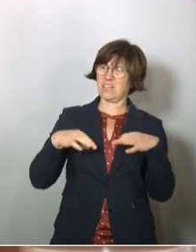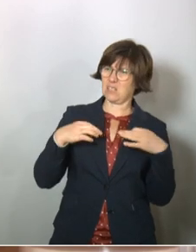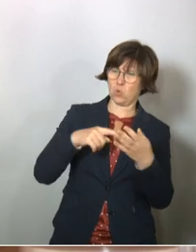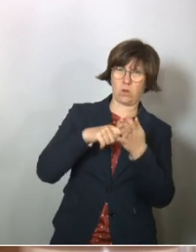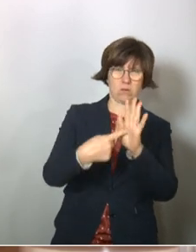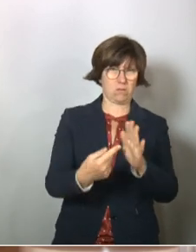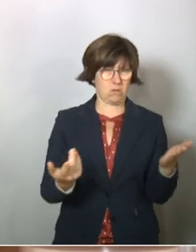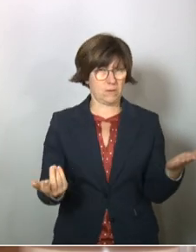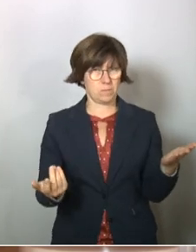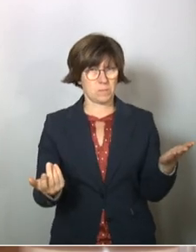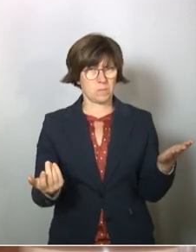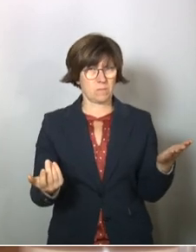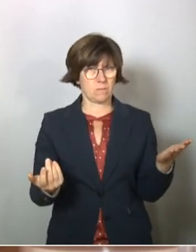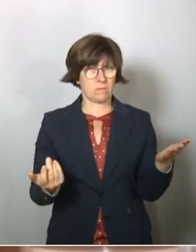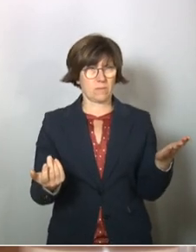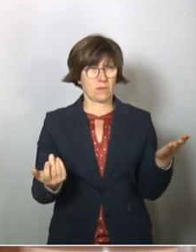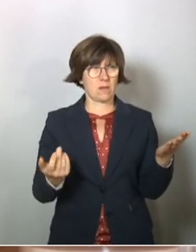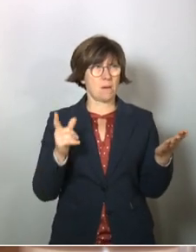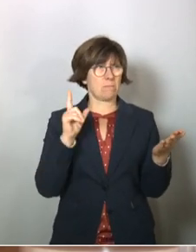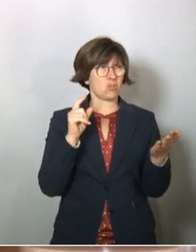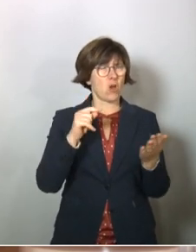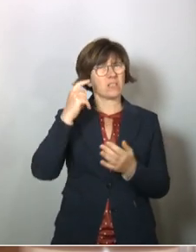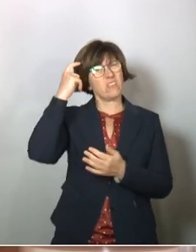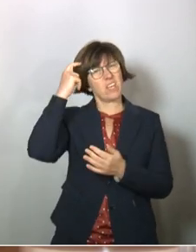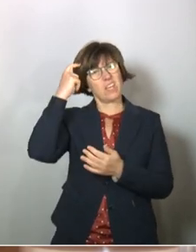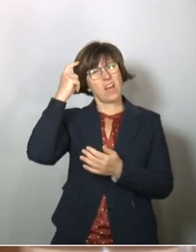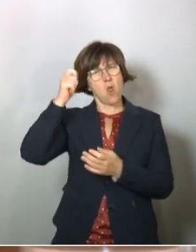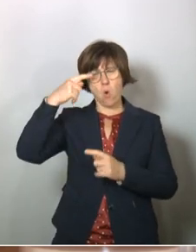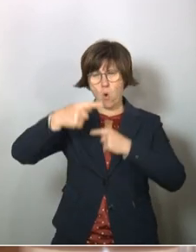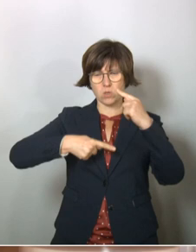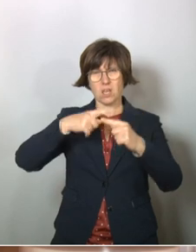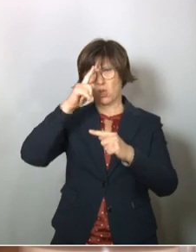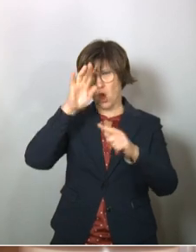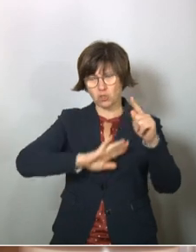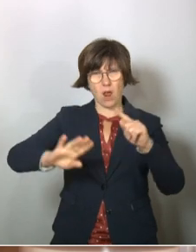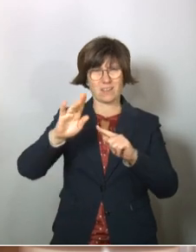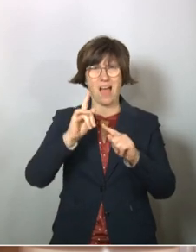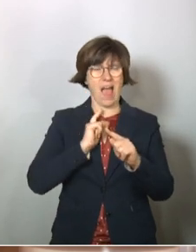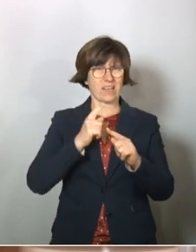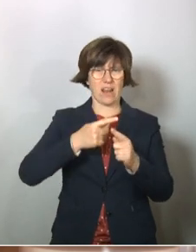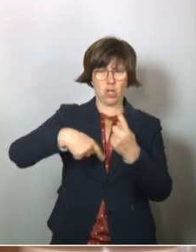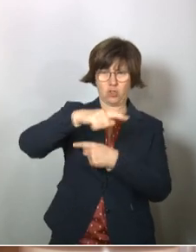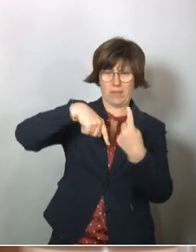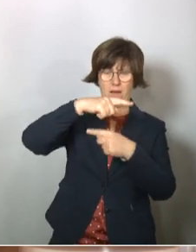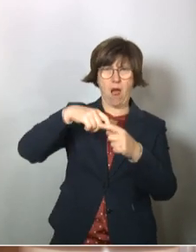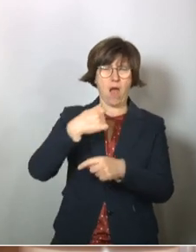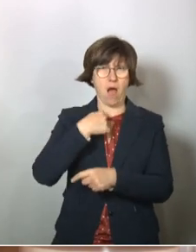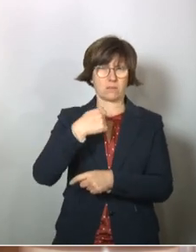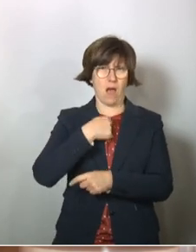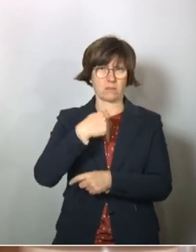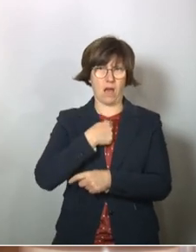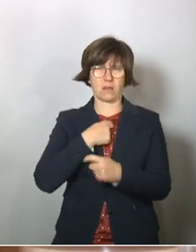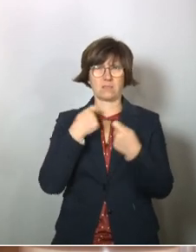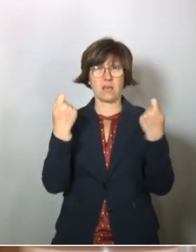dargestellt. Das heißt, da ist etwas hier in Gang gekommen in der Bundesrepublik, was eine Spirale von Angstmacherei ist, die